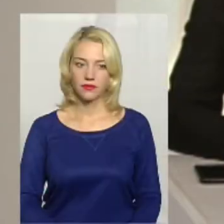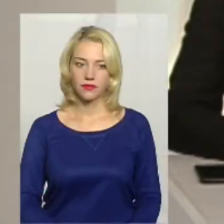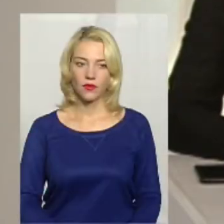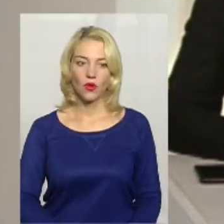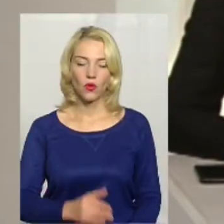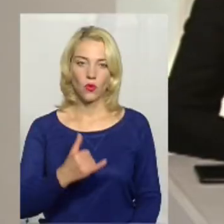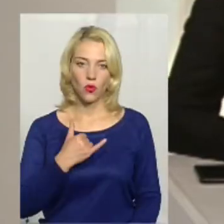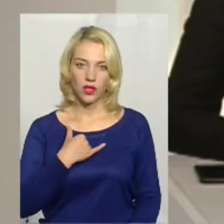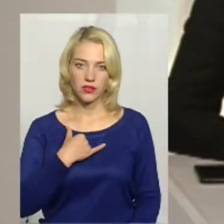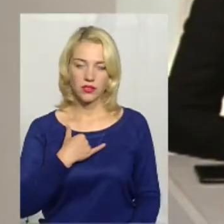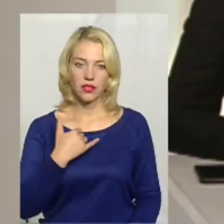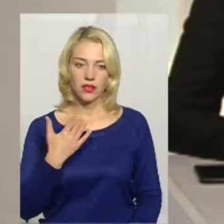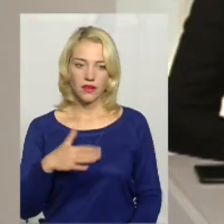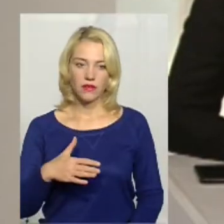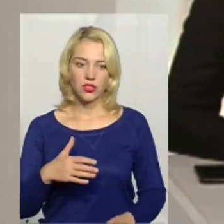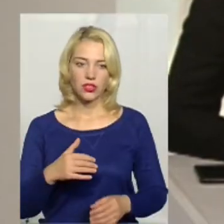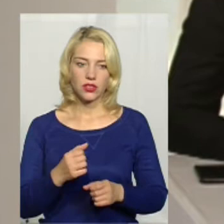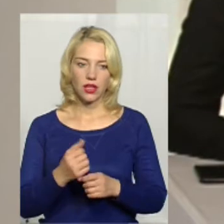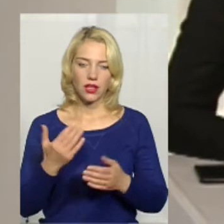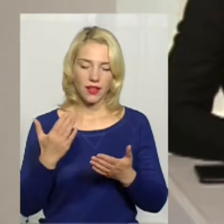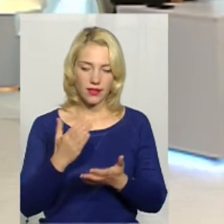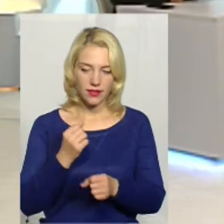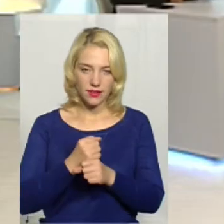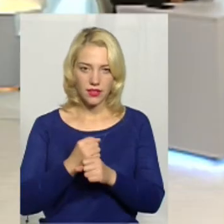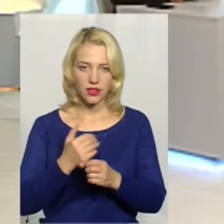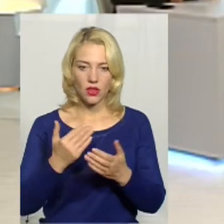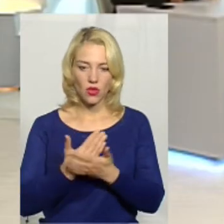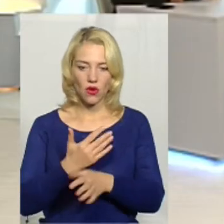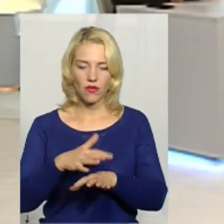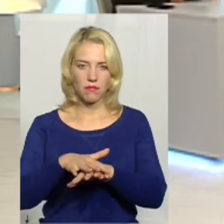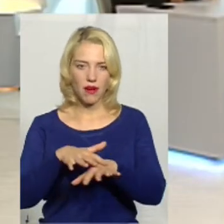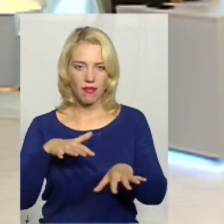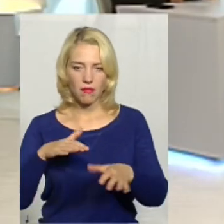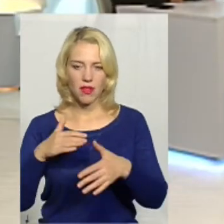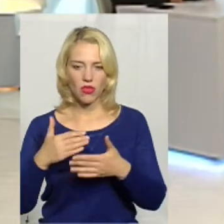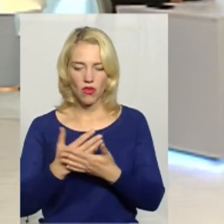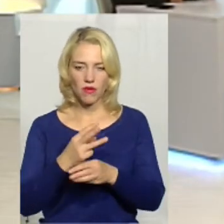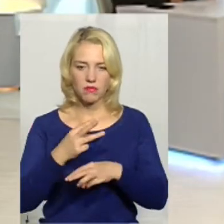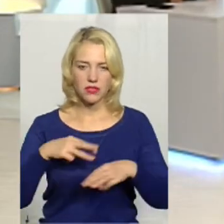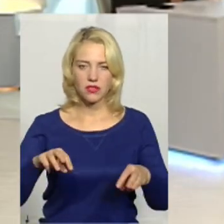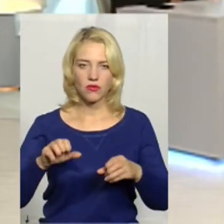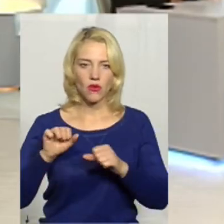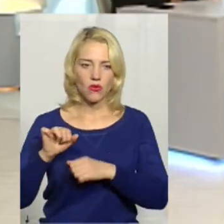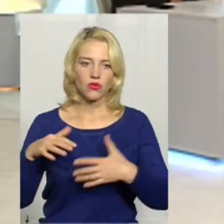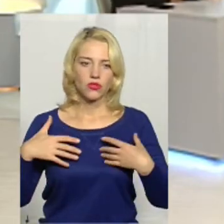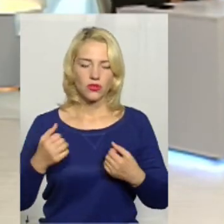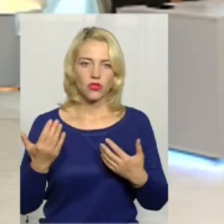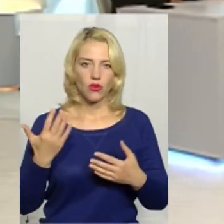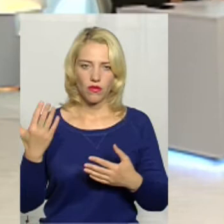У нас вже дійний парламент, новий уряд, нова міністерка охорони здоров'я, з якою ви зустрічались